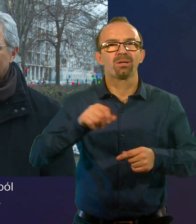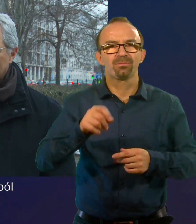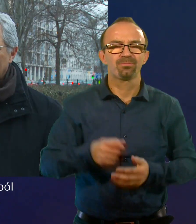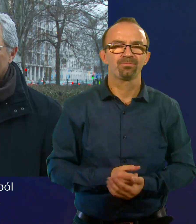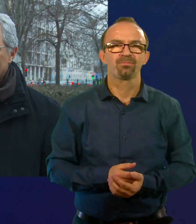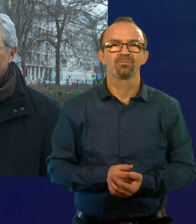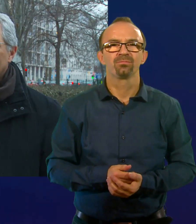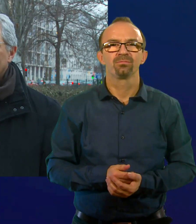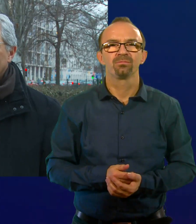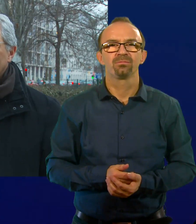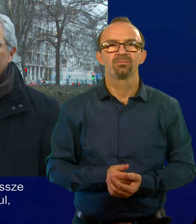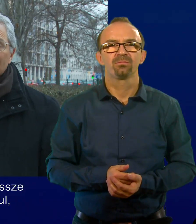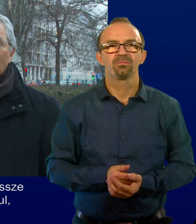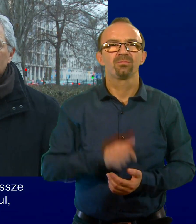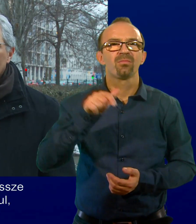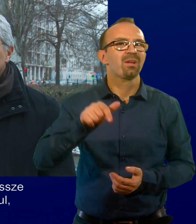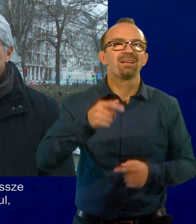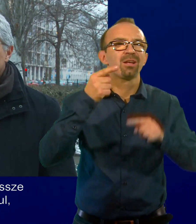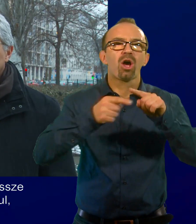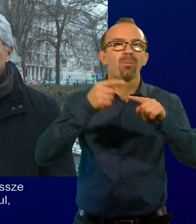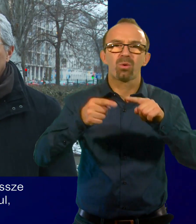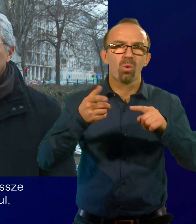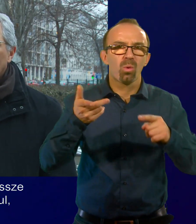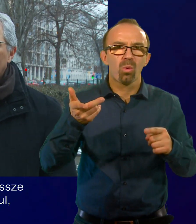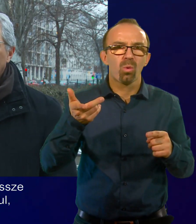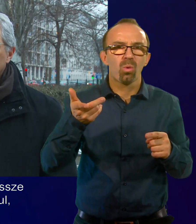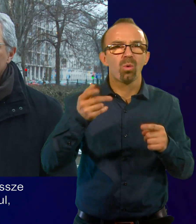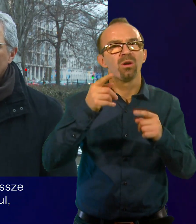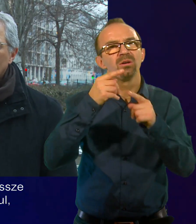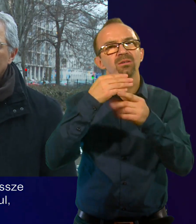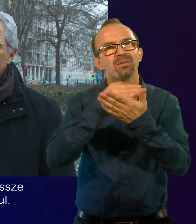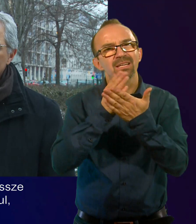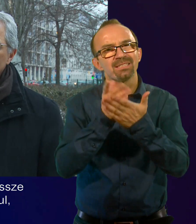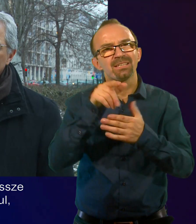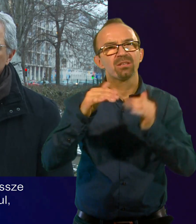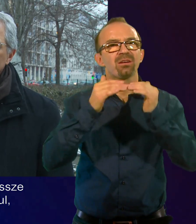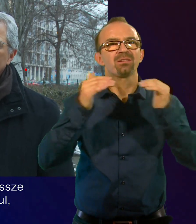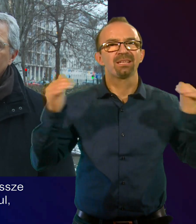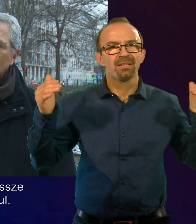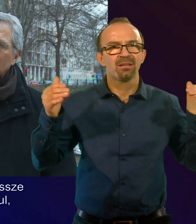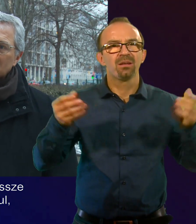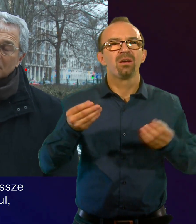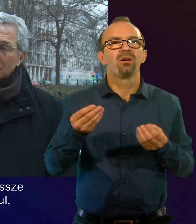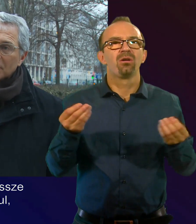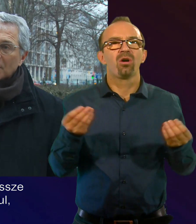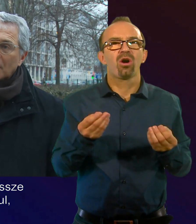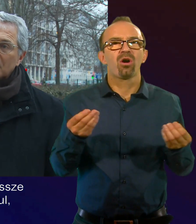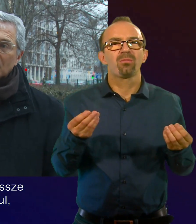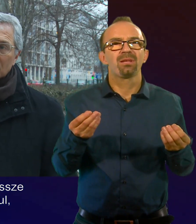eredményezi. De ezek apró részletekben adják össze majd azt a szintet, ami